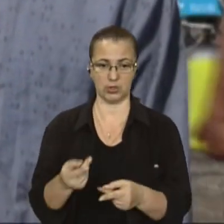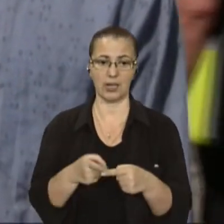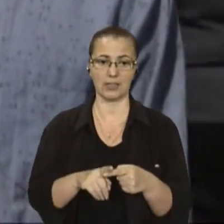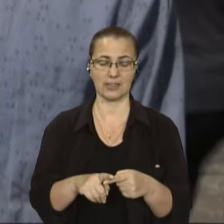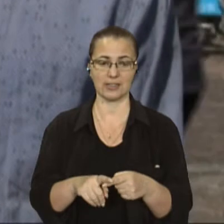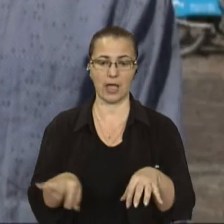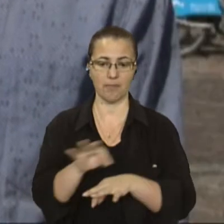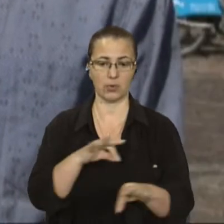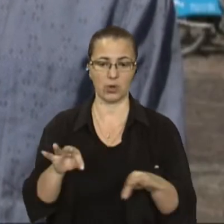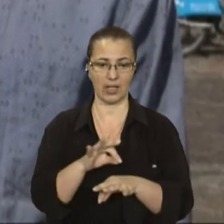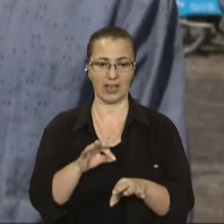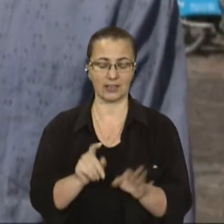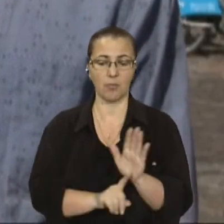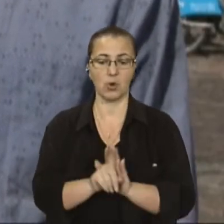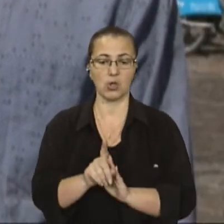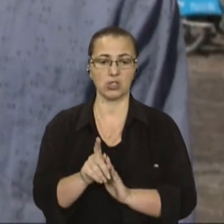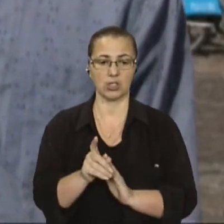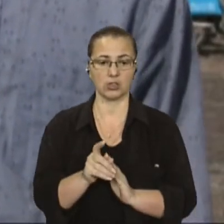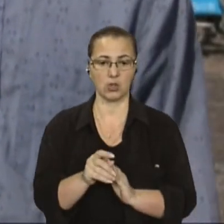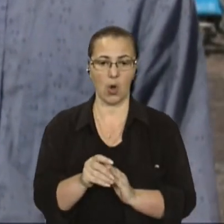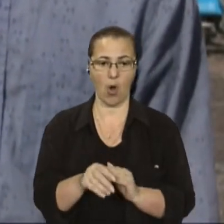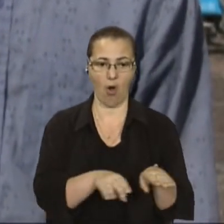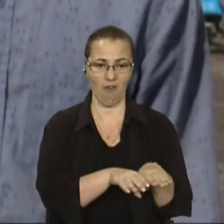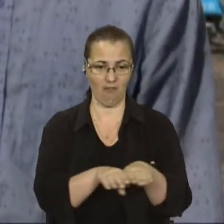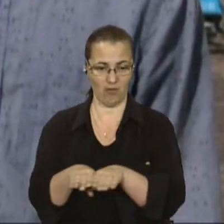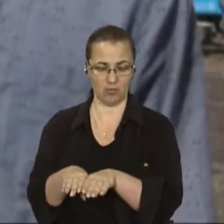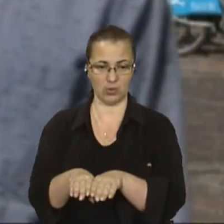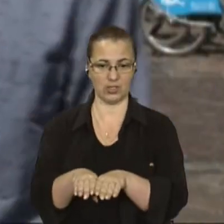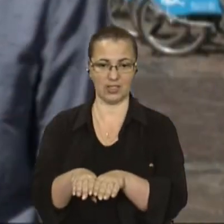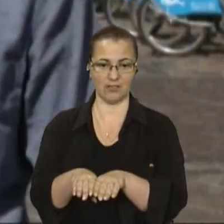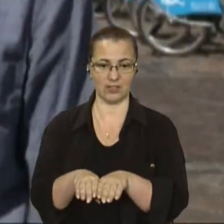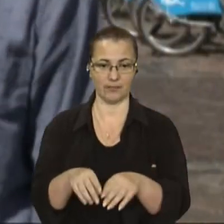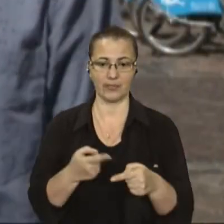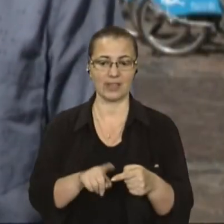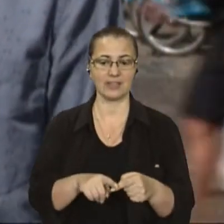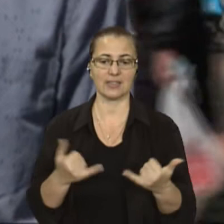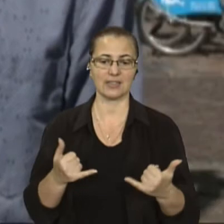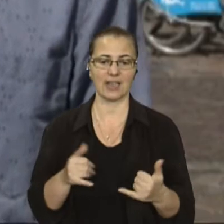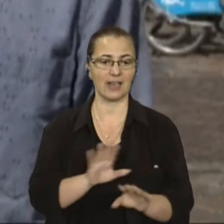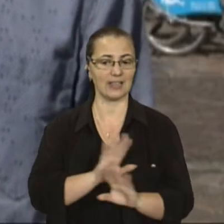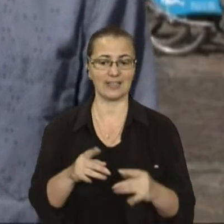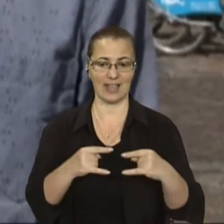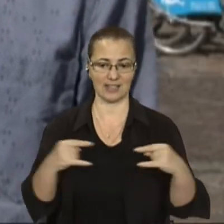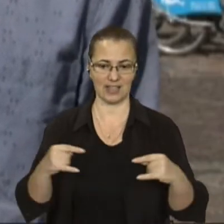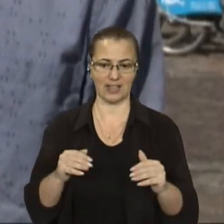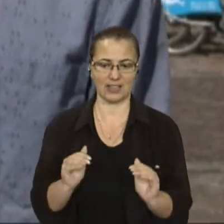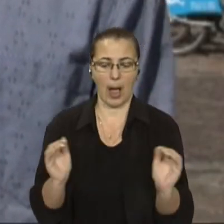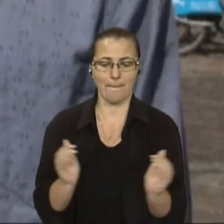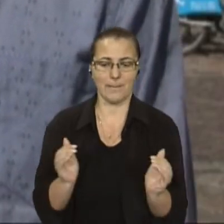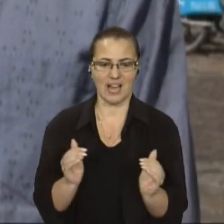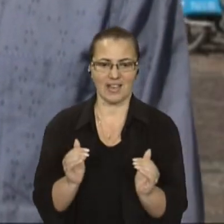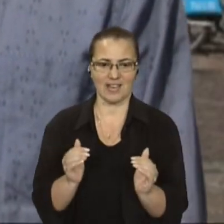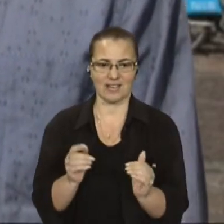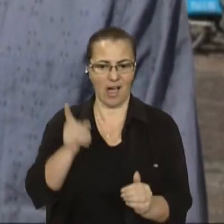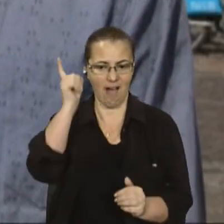на стадії стартапу, тільки в нього повністю змінна концепція. Зараз це є не отакий стіл, а це є невелика смарт-станція. Вона